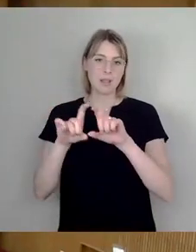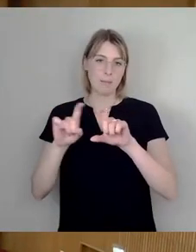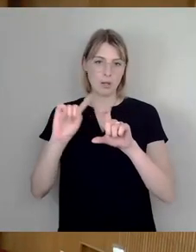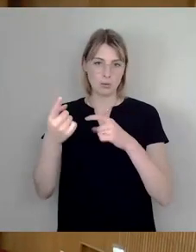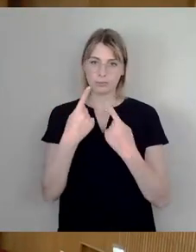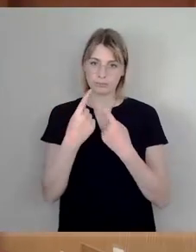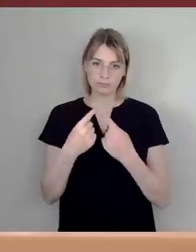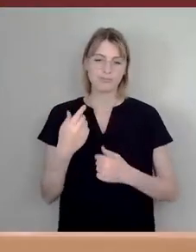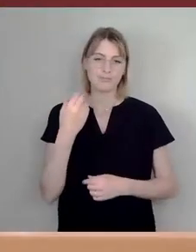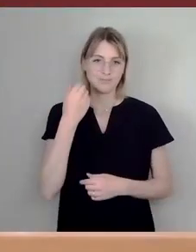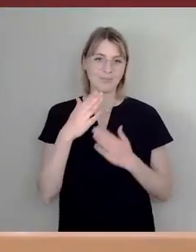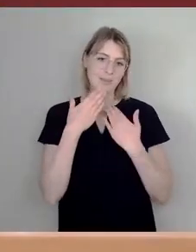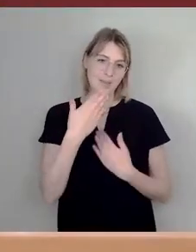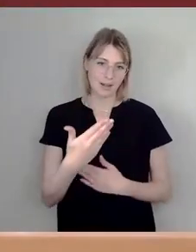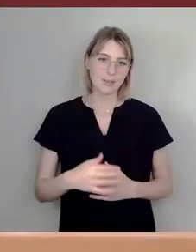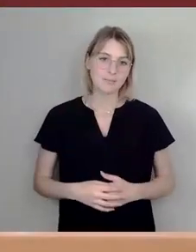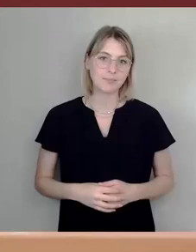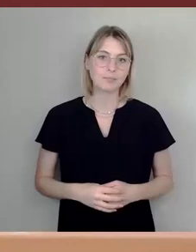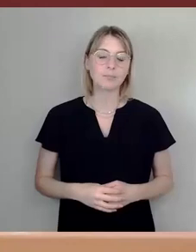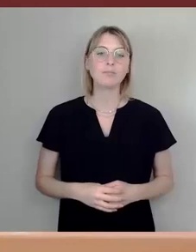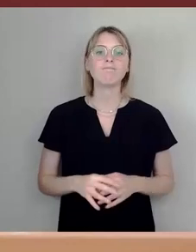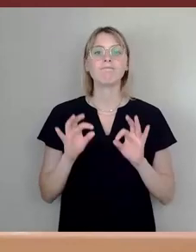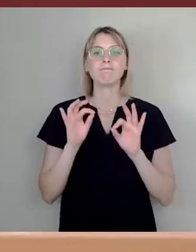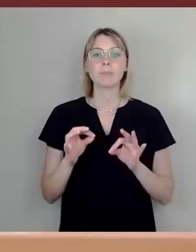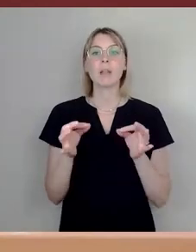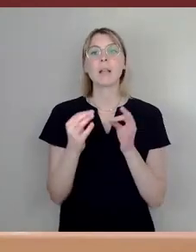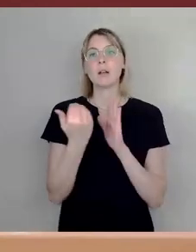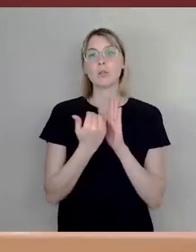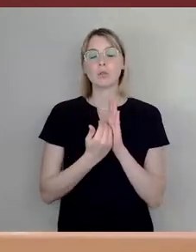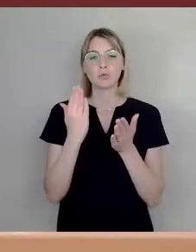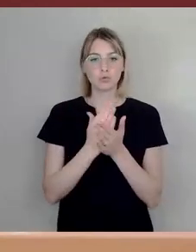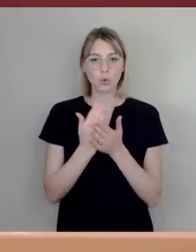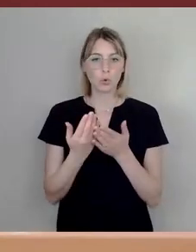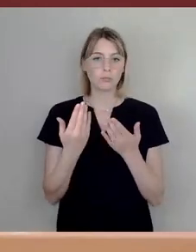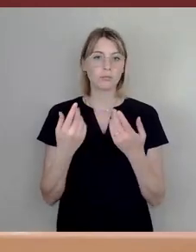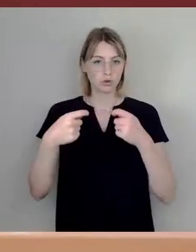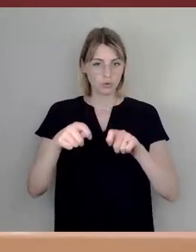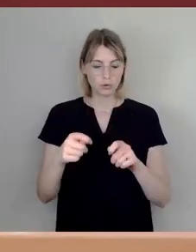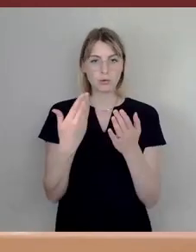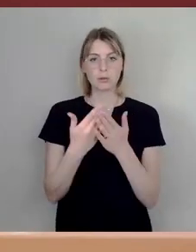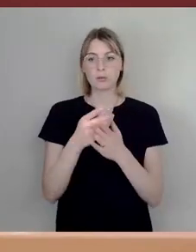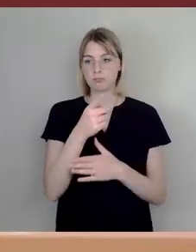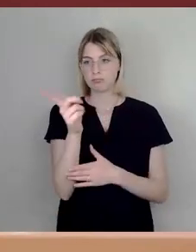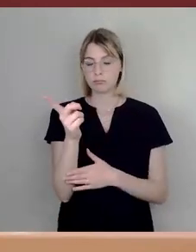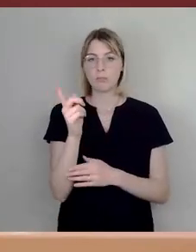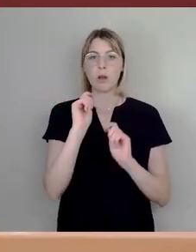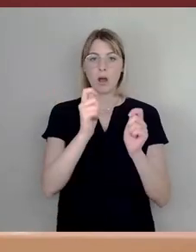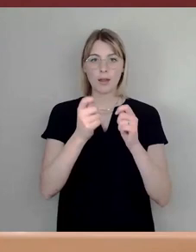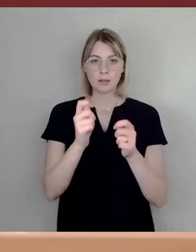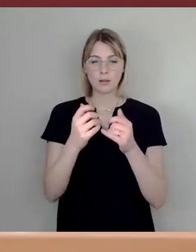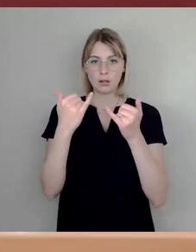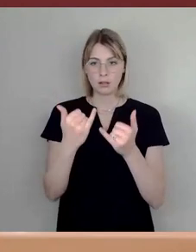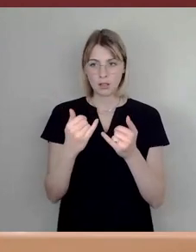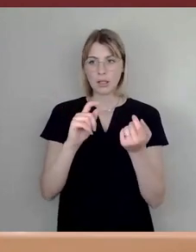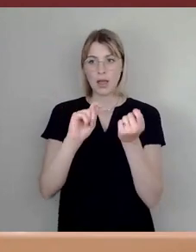So, meine Damen und Herren, da werde die Tagesordnung bereits beschlossen haben, würde ich diese Anträge, die jetzt auf Änderung in der Reihenfolge